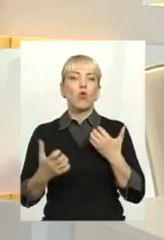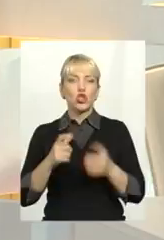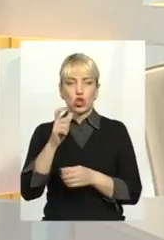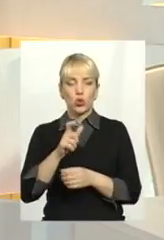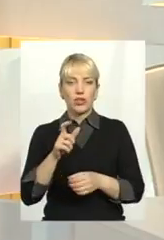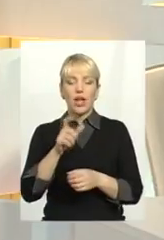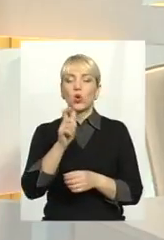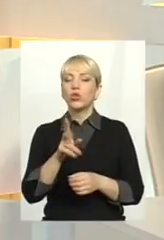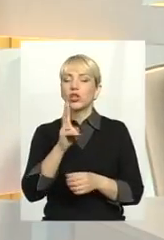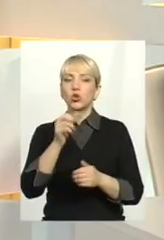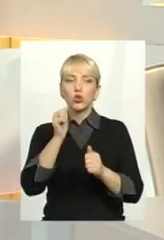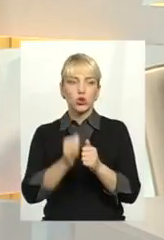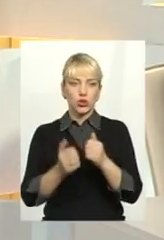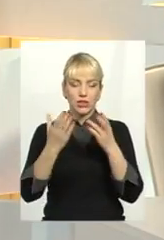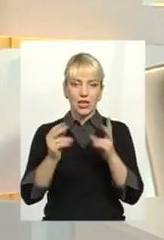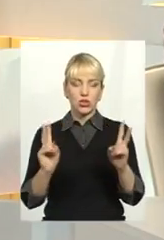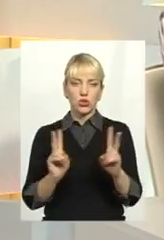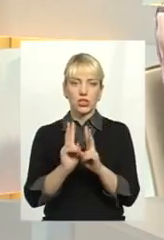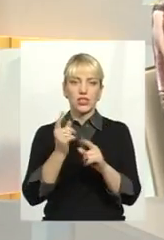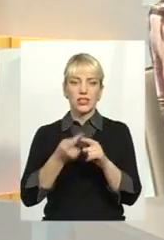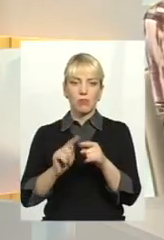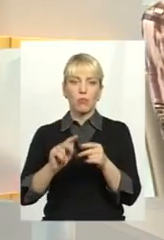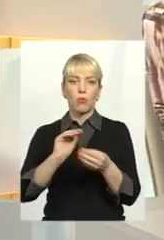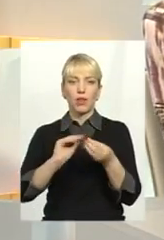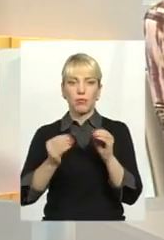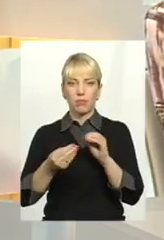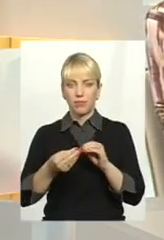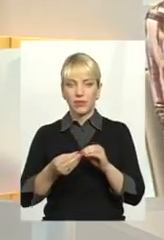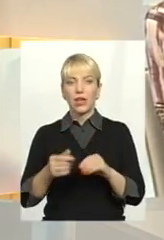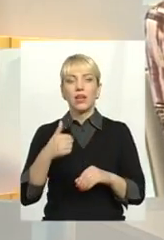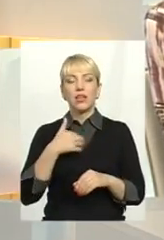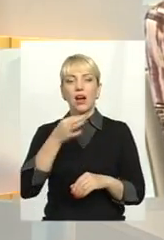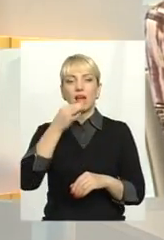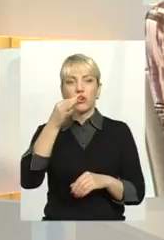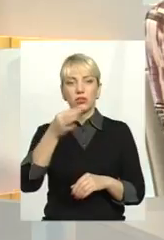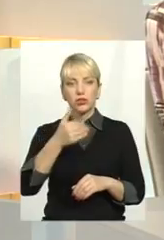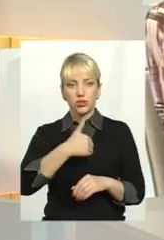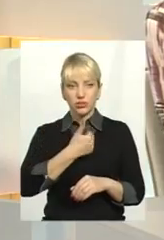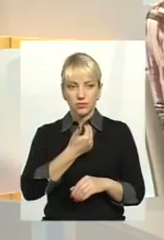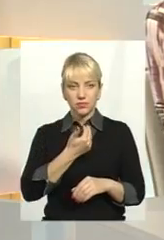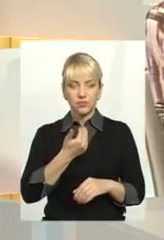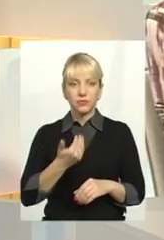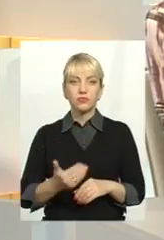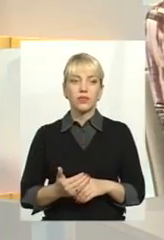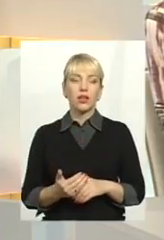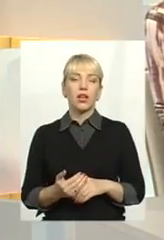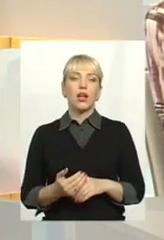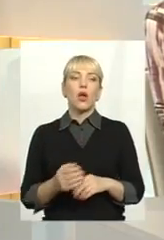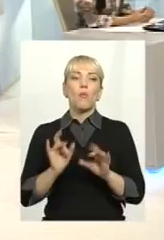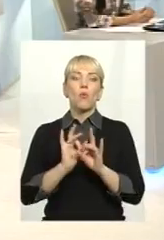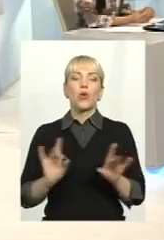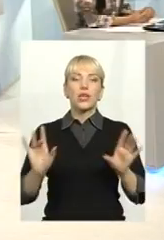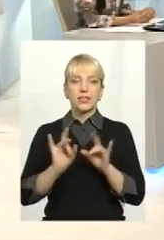щоденно зіштовхуються з цими проблемами? Я хотів би насамперед трішечки